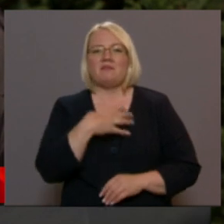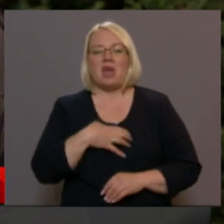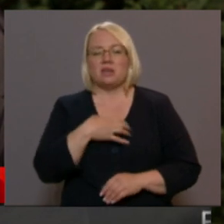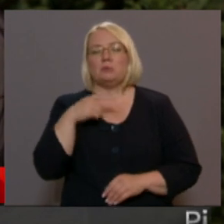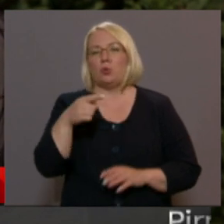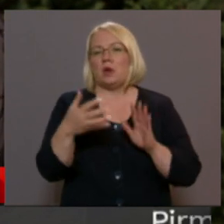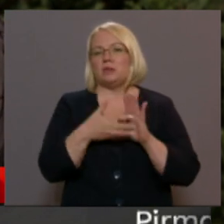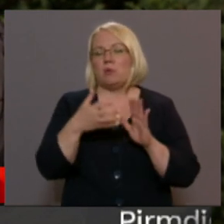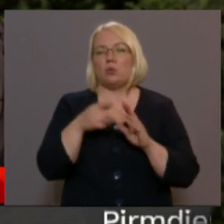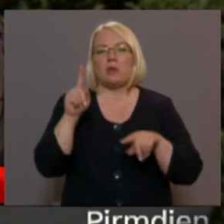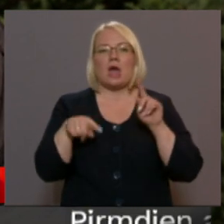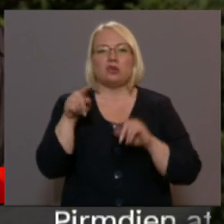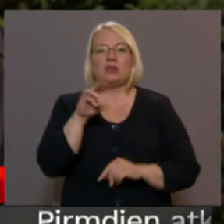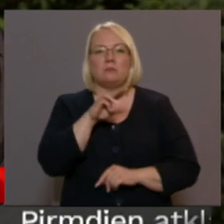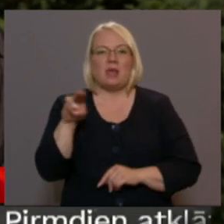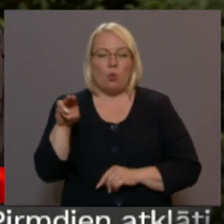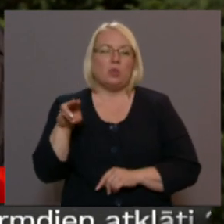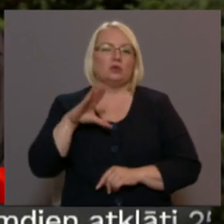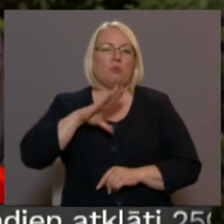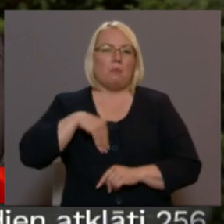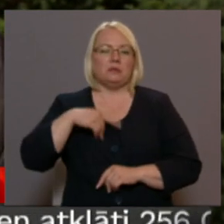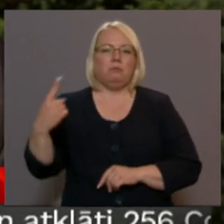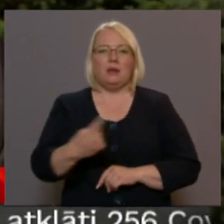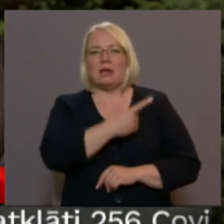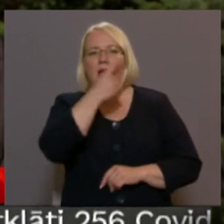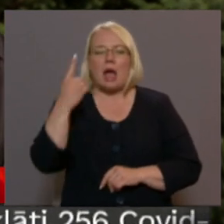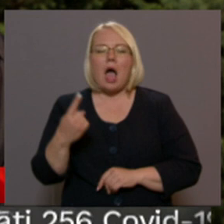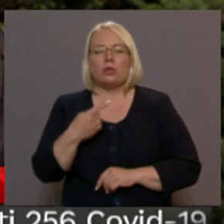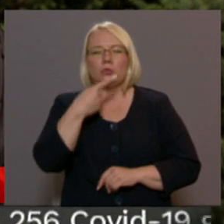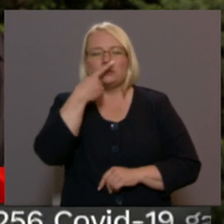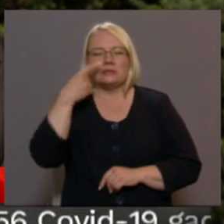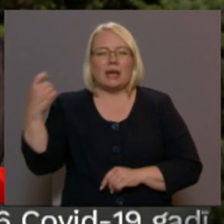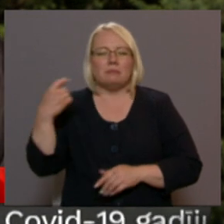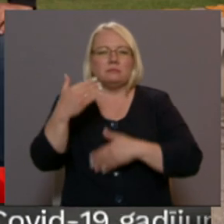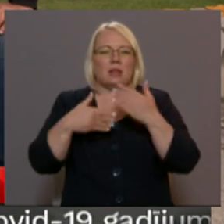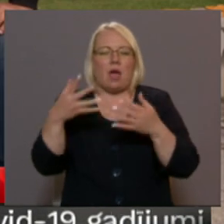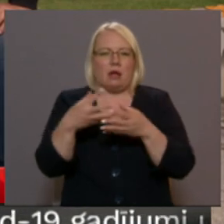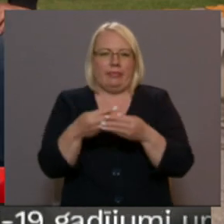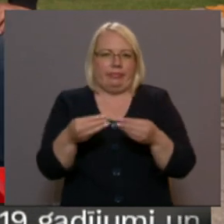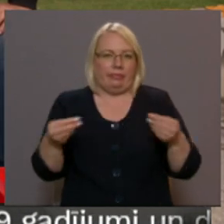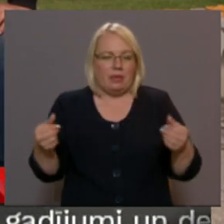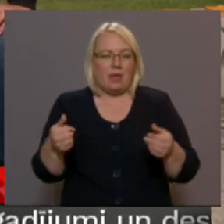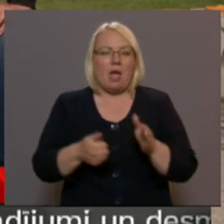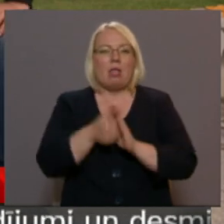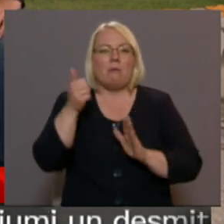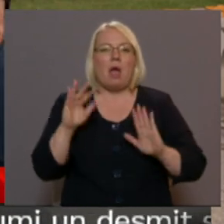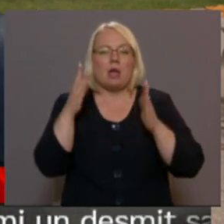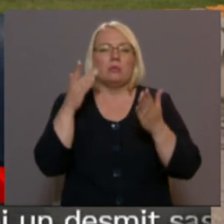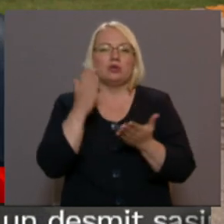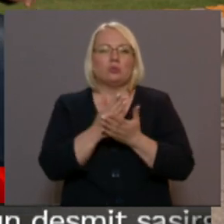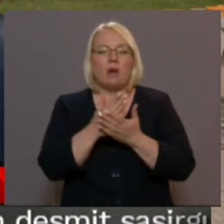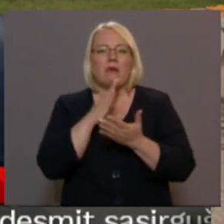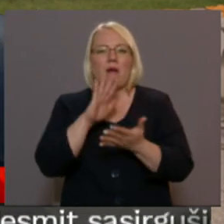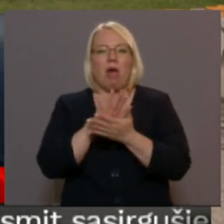tikai dažas minūtas un pēc tam nepieciešami gadu simti, lai tās atkal sadalītos. Labākajā gadījumā tas notiek kaut kur